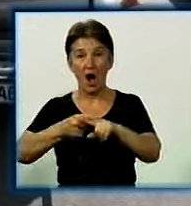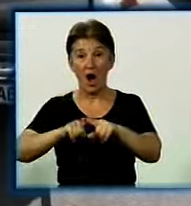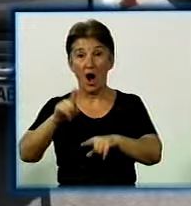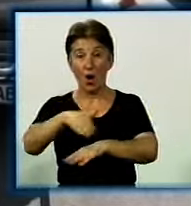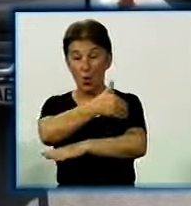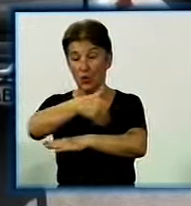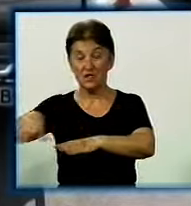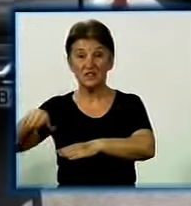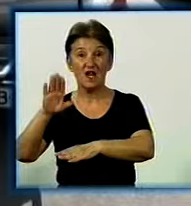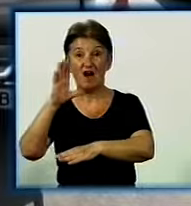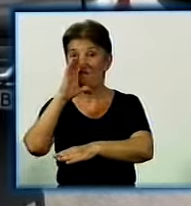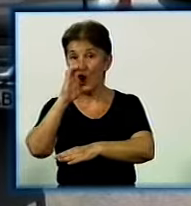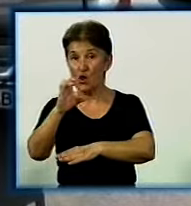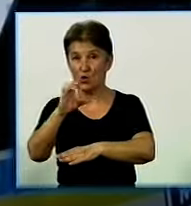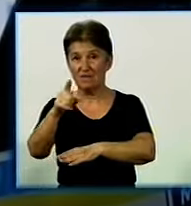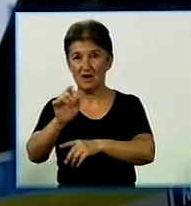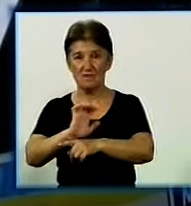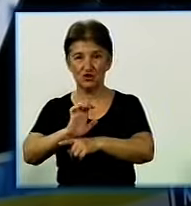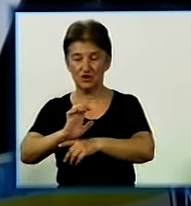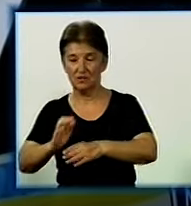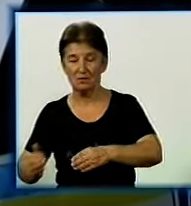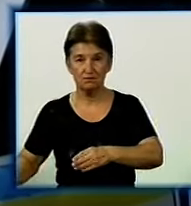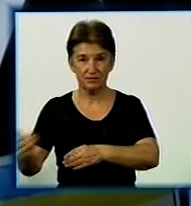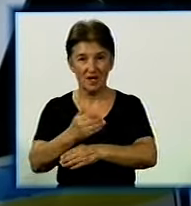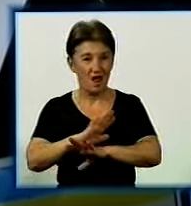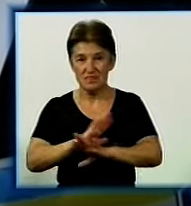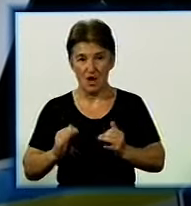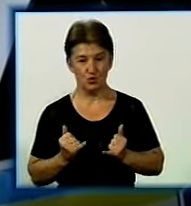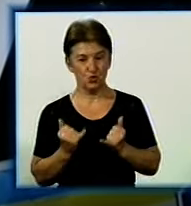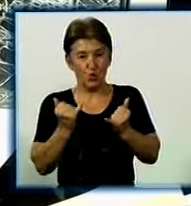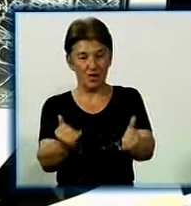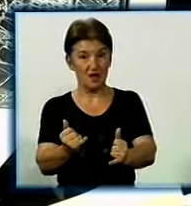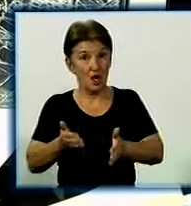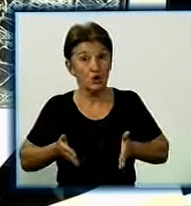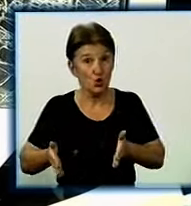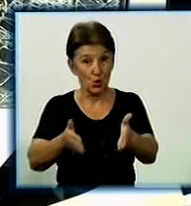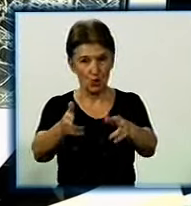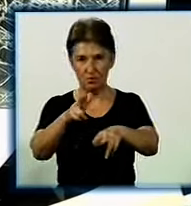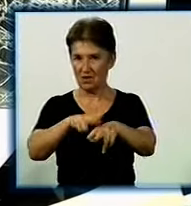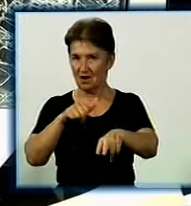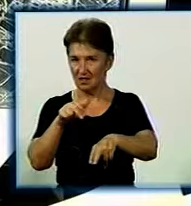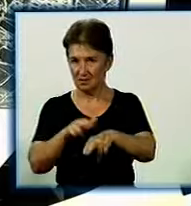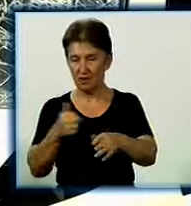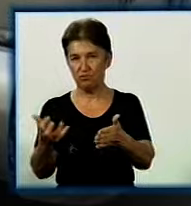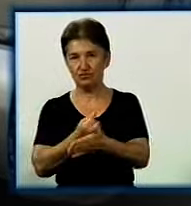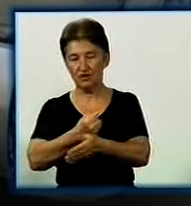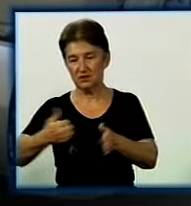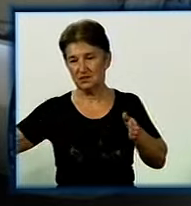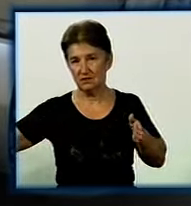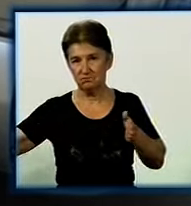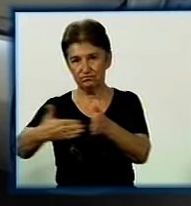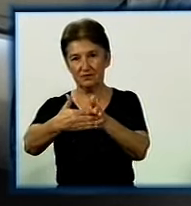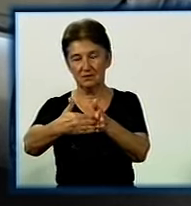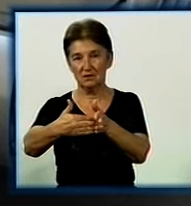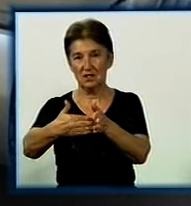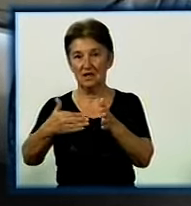Волкова повертав автомобіль Тойота Прадо. Не пропустивши службовий автомобіль з увімкненою сиреною, водій виїхав на перехрестя, після чого і